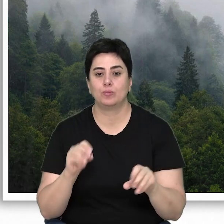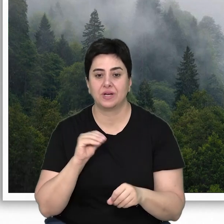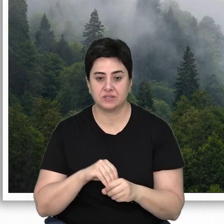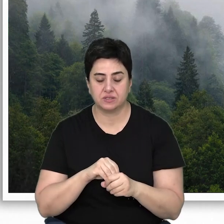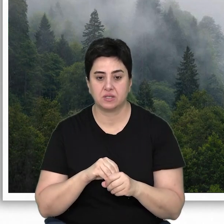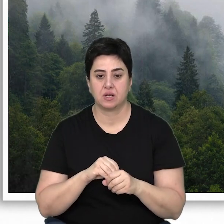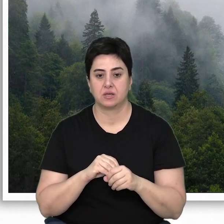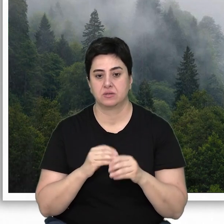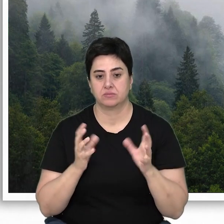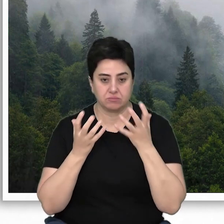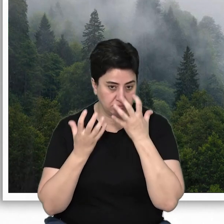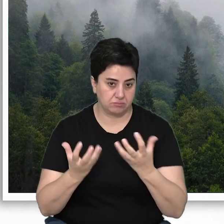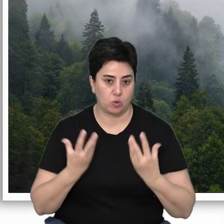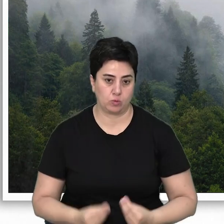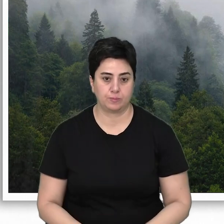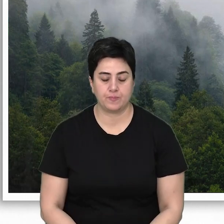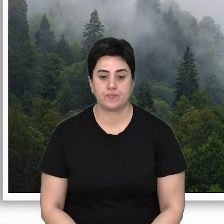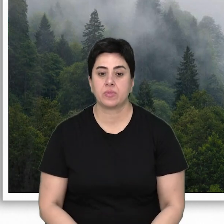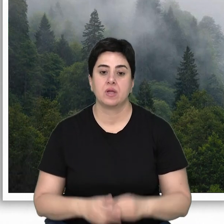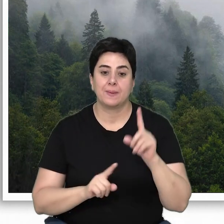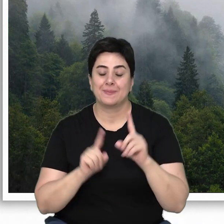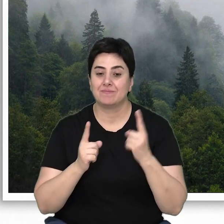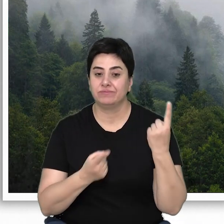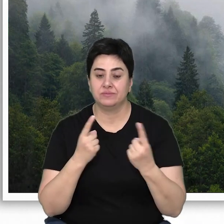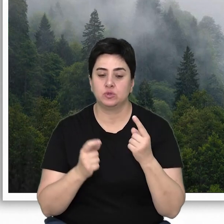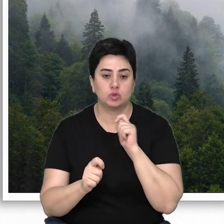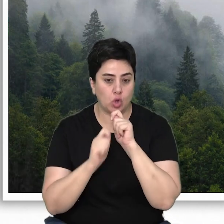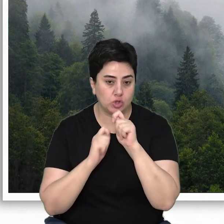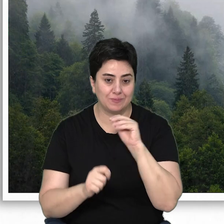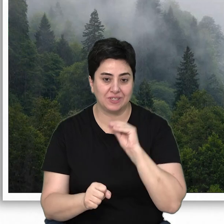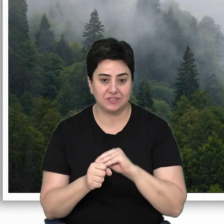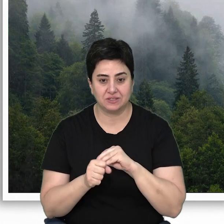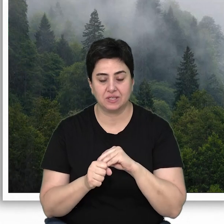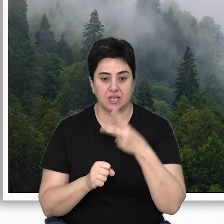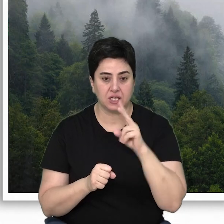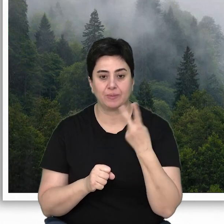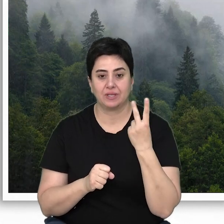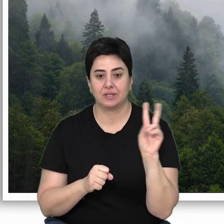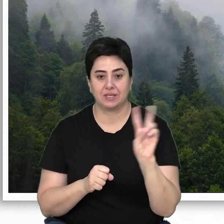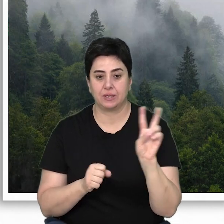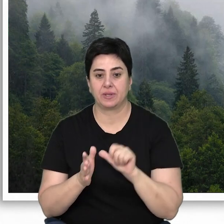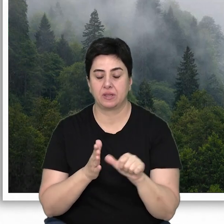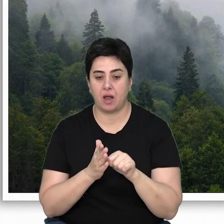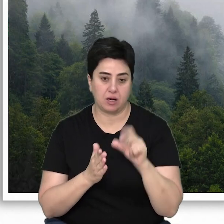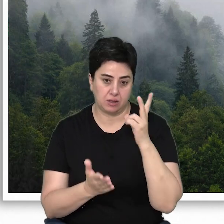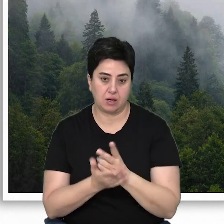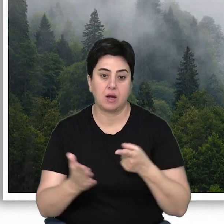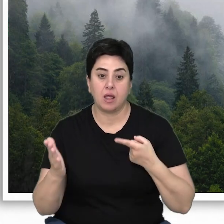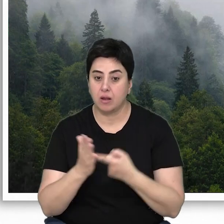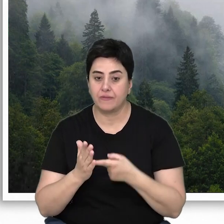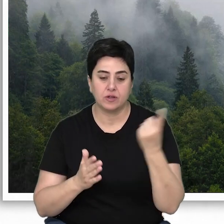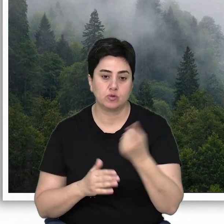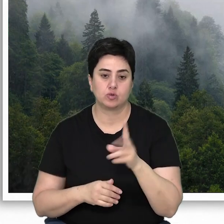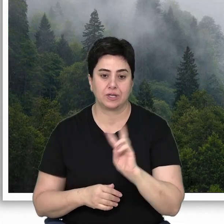korunması için ayrılmış durumda. Biyolojik çeşitlilik sözleşmesi kapsamında 2020 yılı için benimsenen